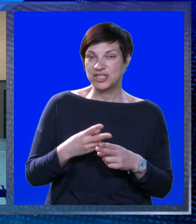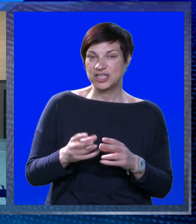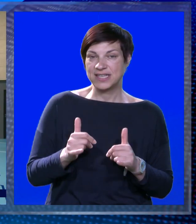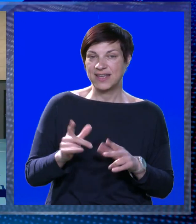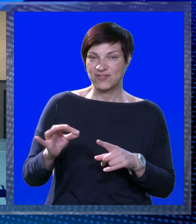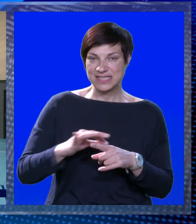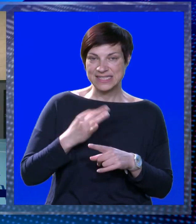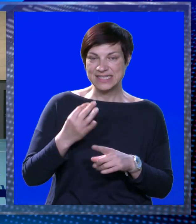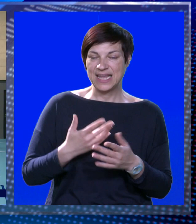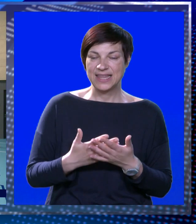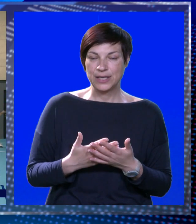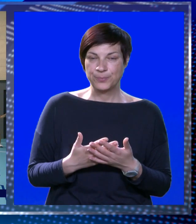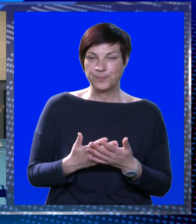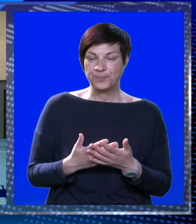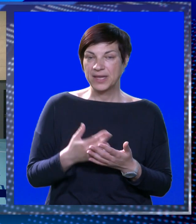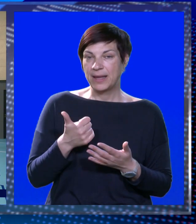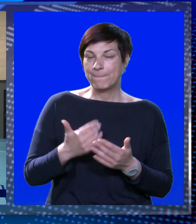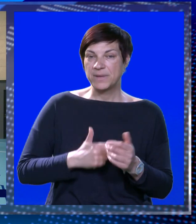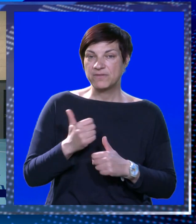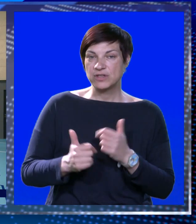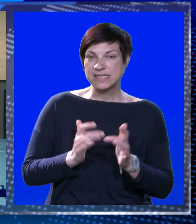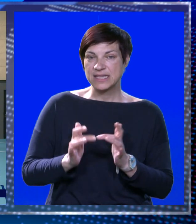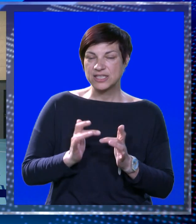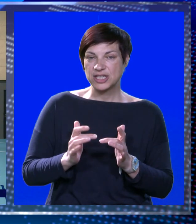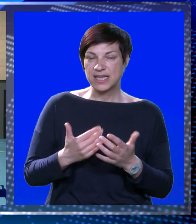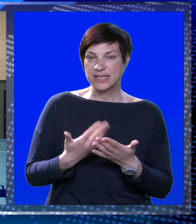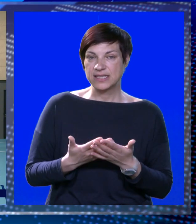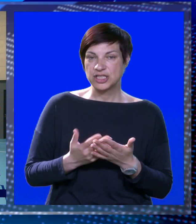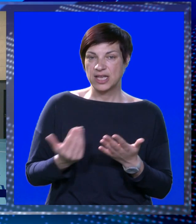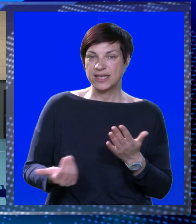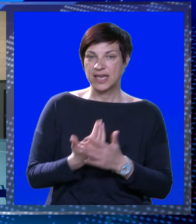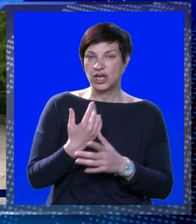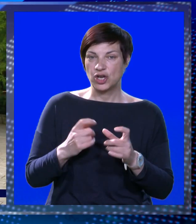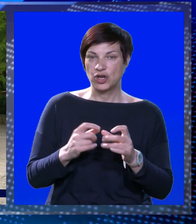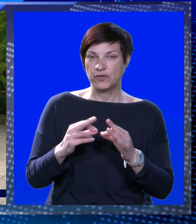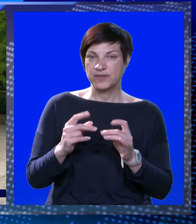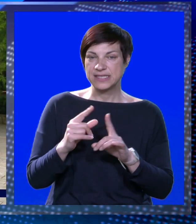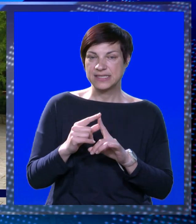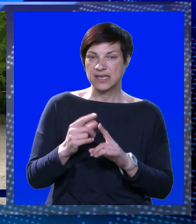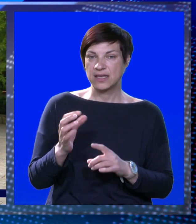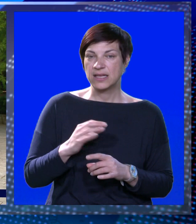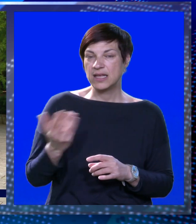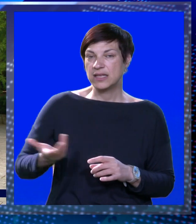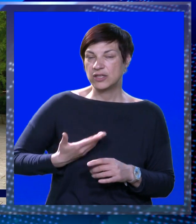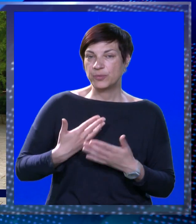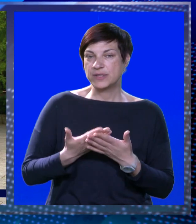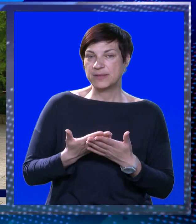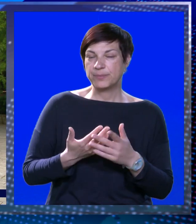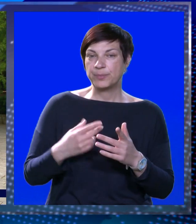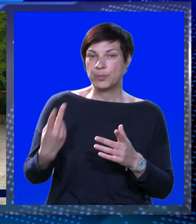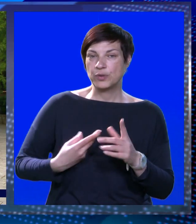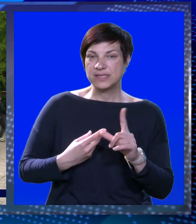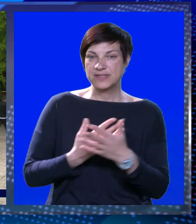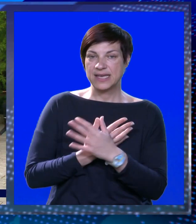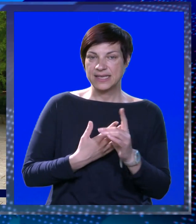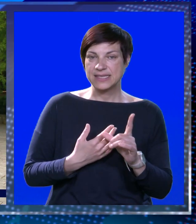rezultat, onda naravno da si sretan. Prvo sljedeće bi nam trebao biti novi sad i dobio sam poziv za Izrael